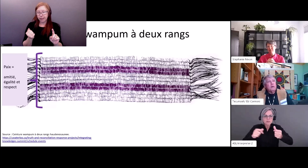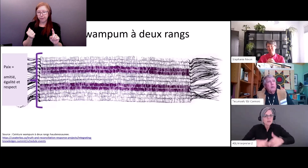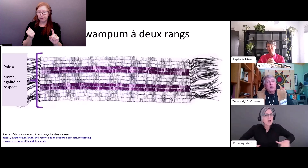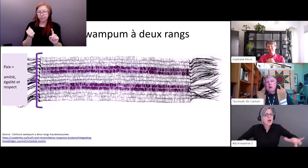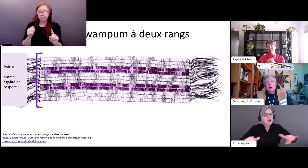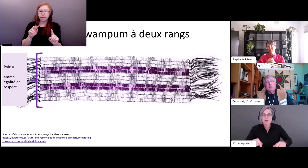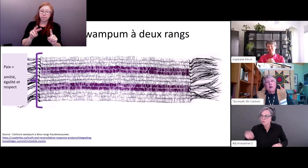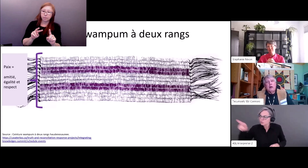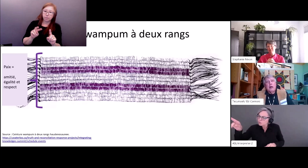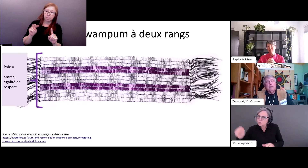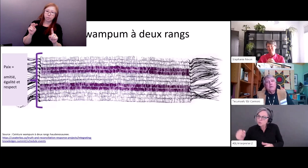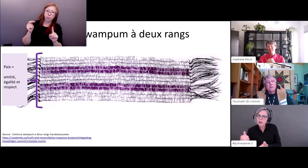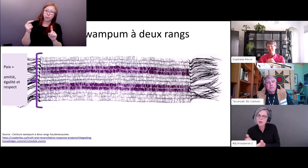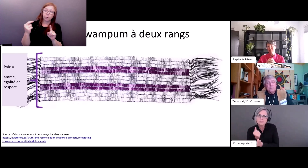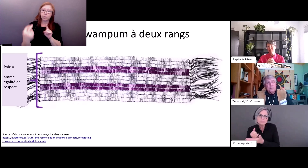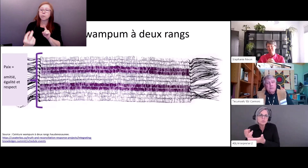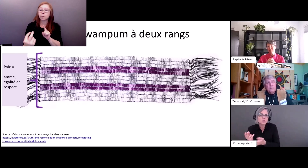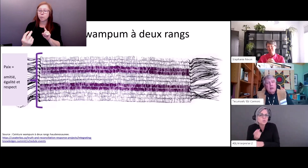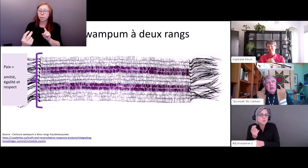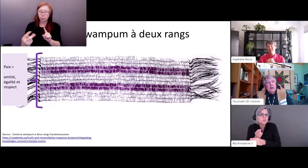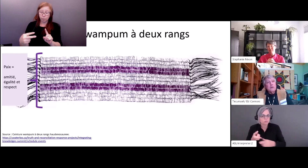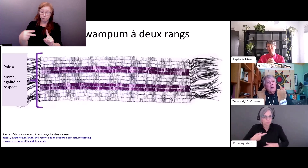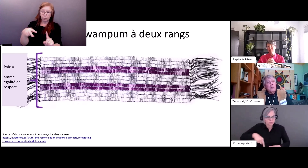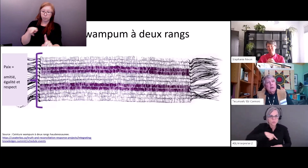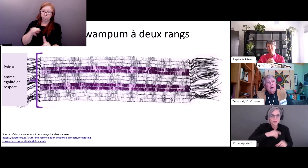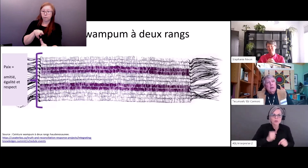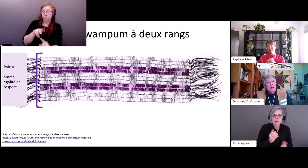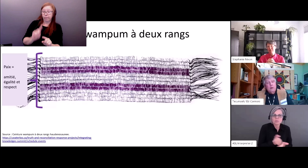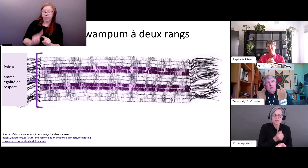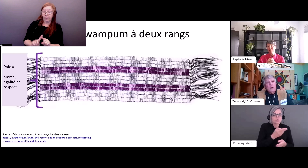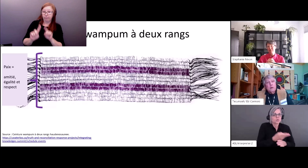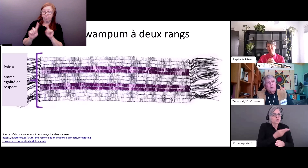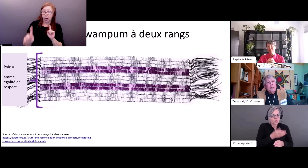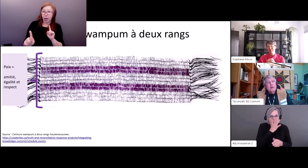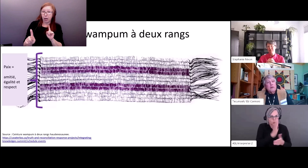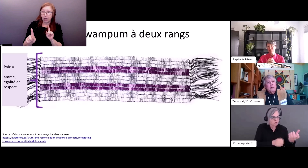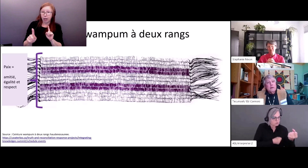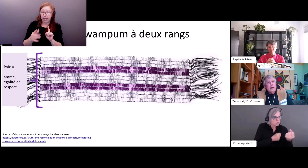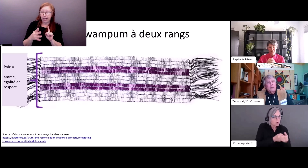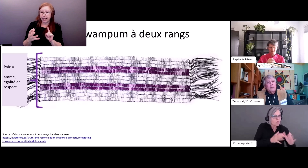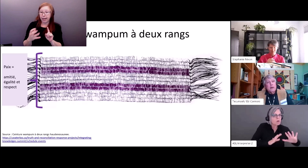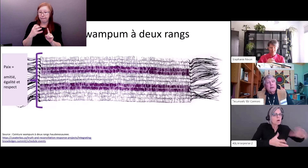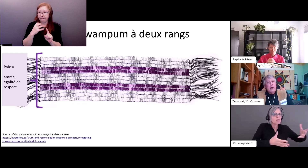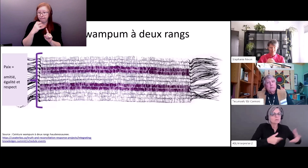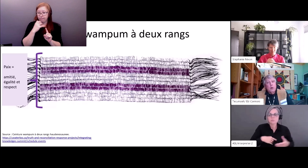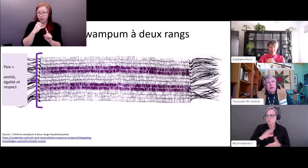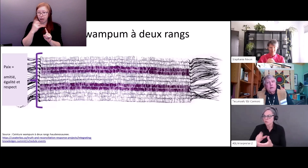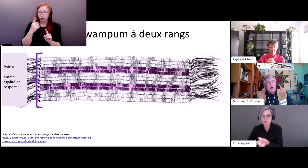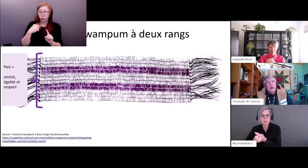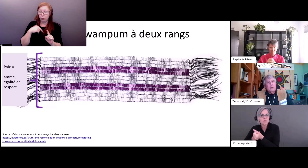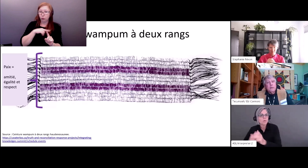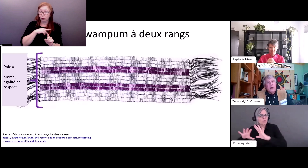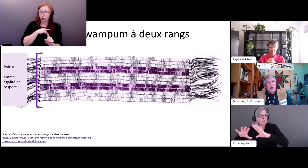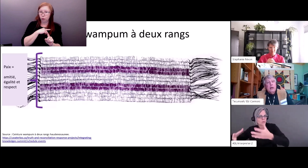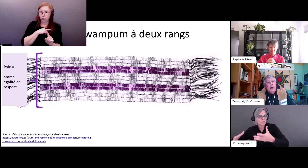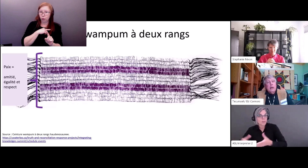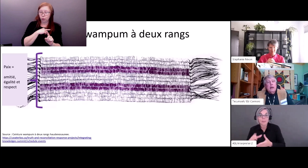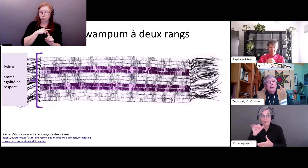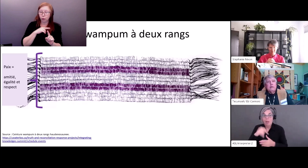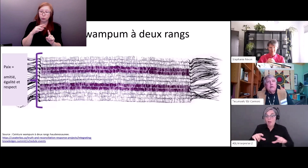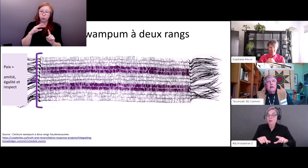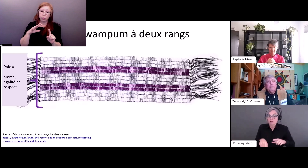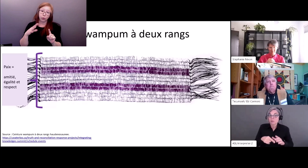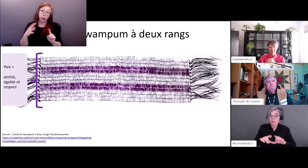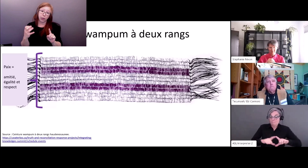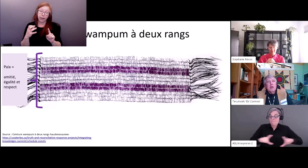sur cette terre pour soutenir nos vies et voilà c'est ça qui avait été dit à ce